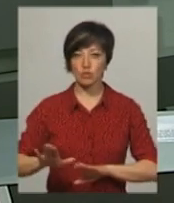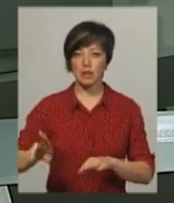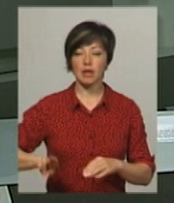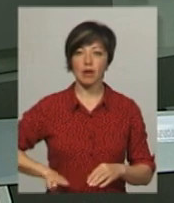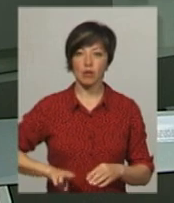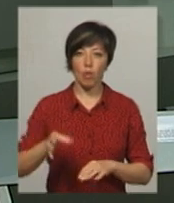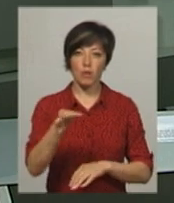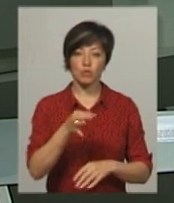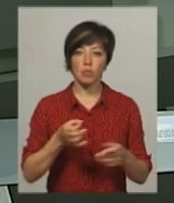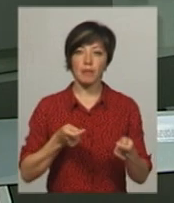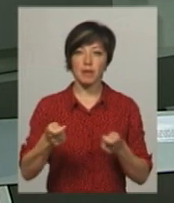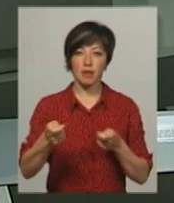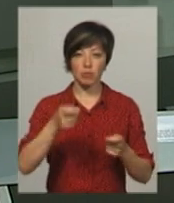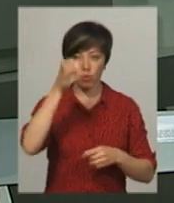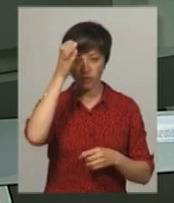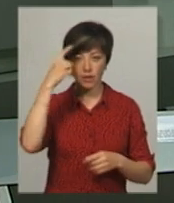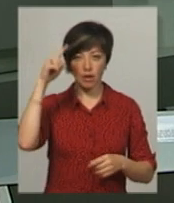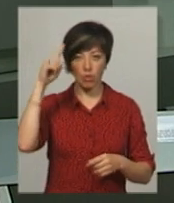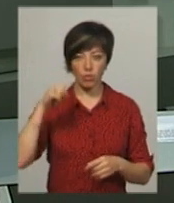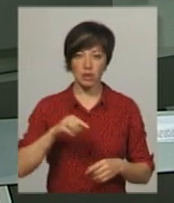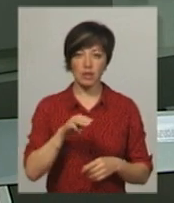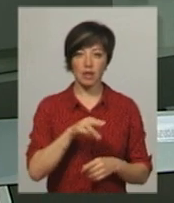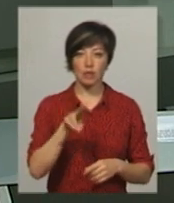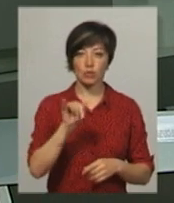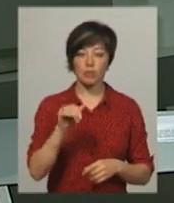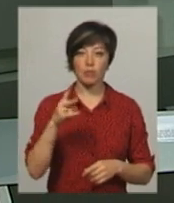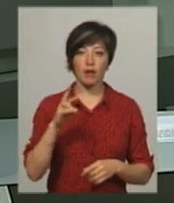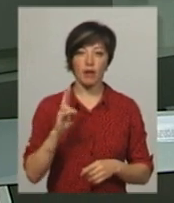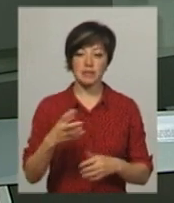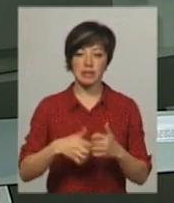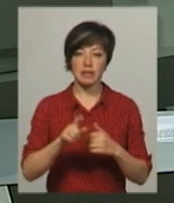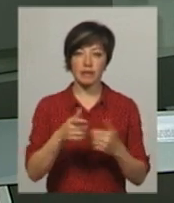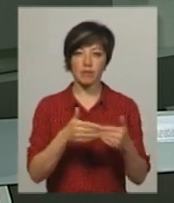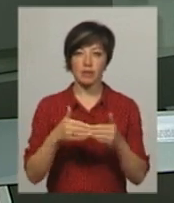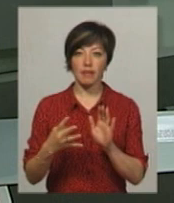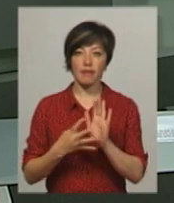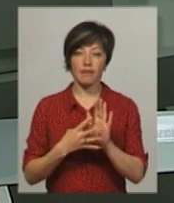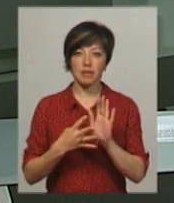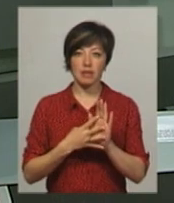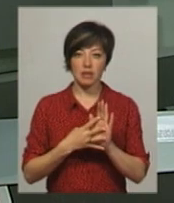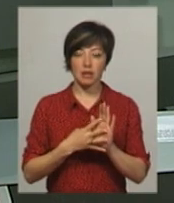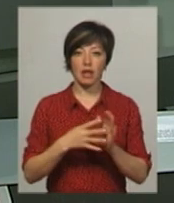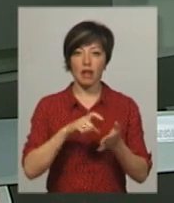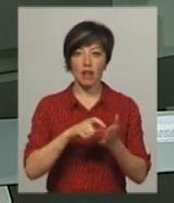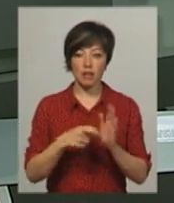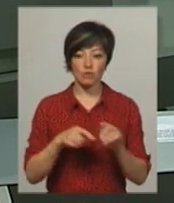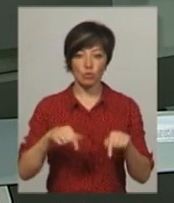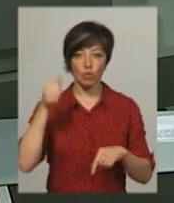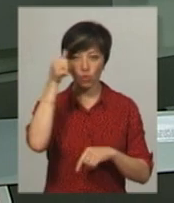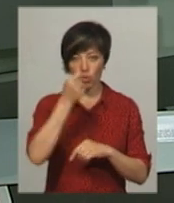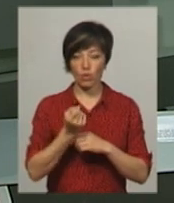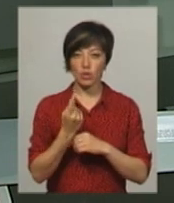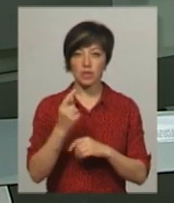директора обласного департаменту освіти і науки Тетяна Дупляк. Серед них – випускники 9 класів, їх цього року